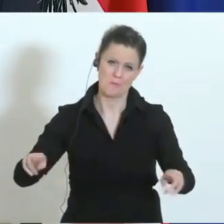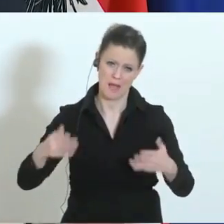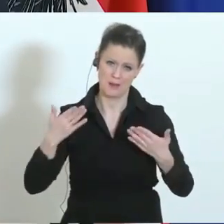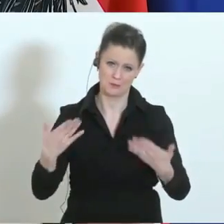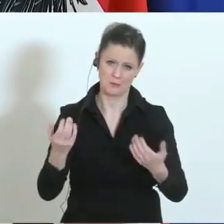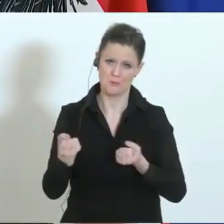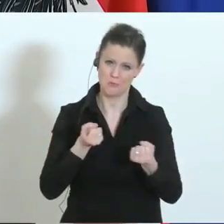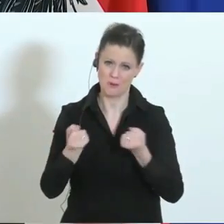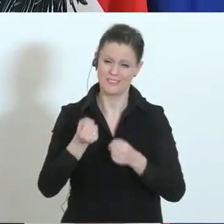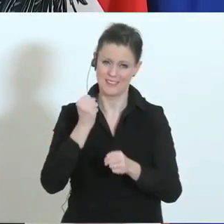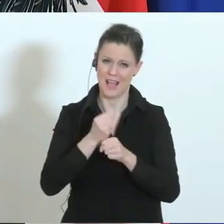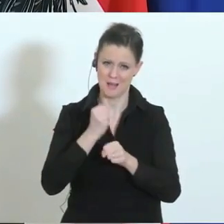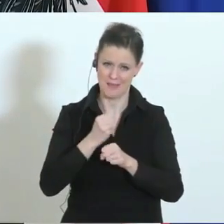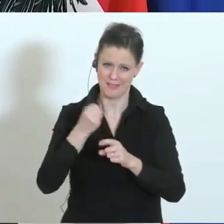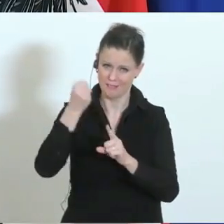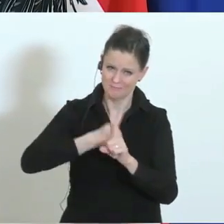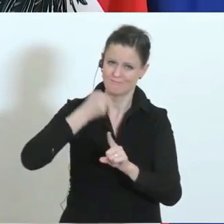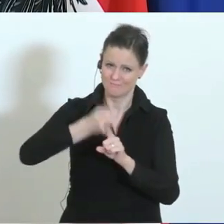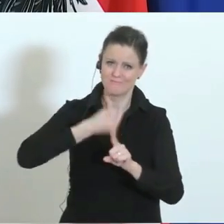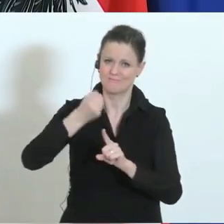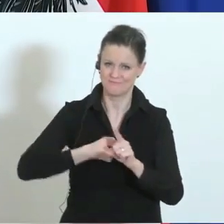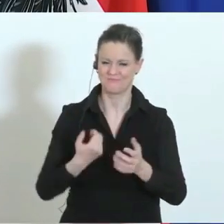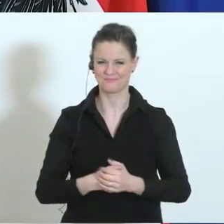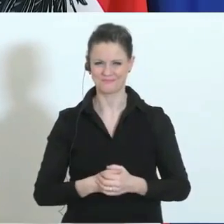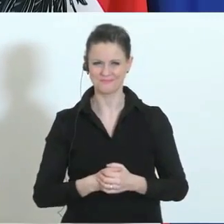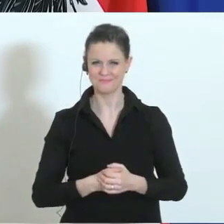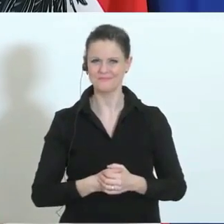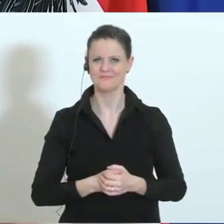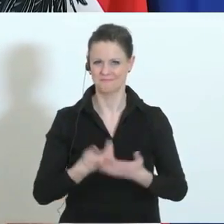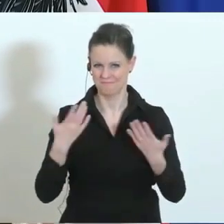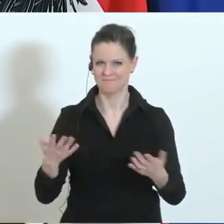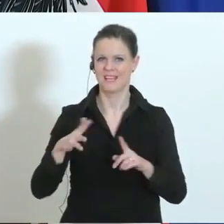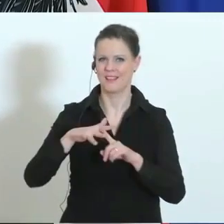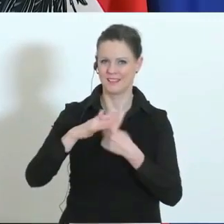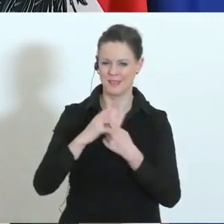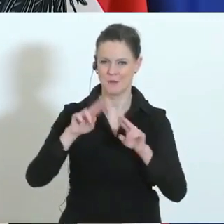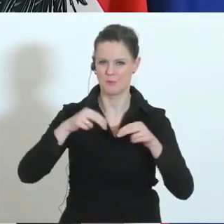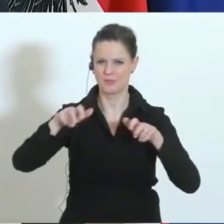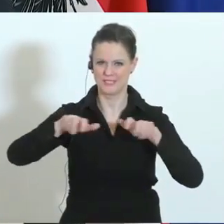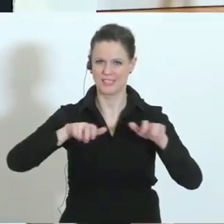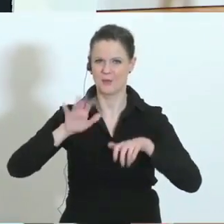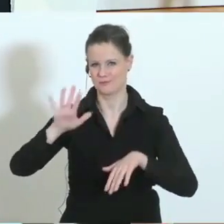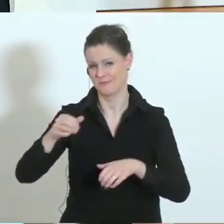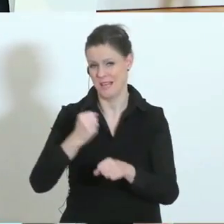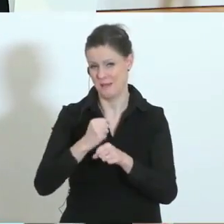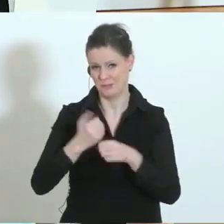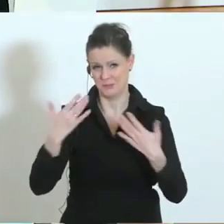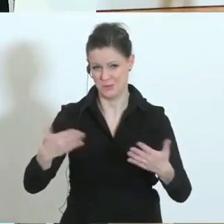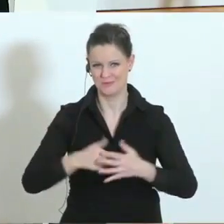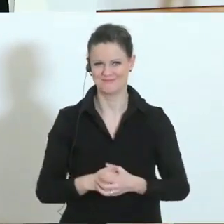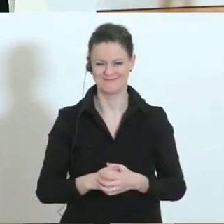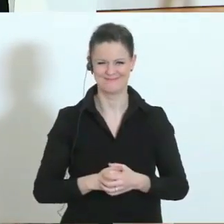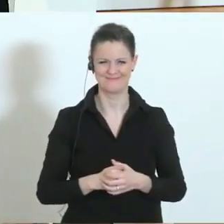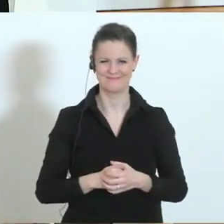Politik und das tun wir in dem Bereich auch. Das ist die Arbeit vom Team Bundesregierung. Das stimmt. Danke sehr. Ich